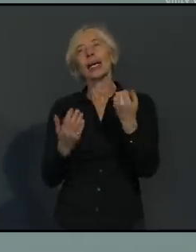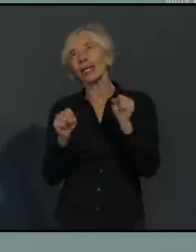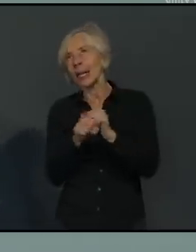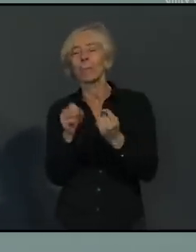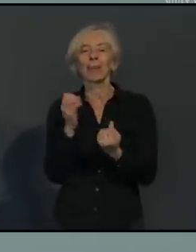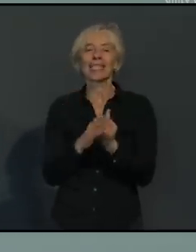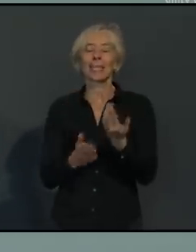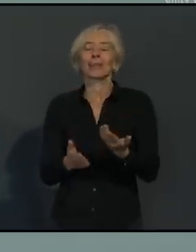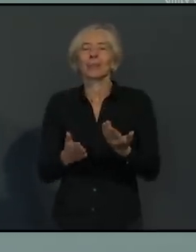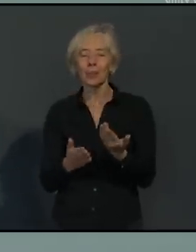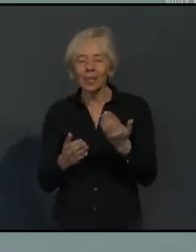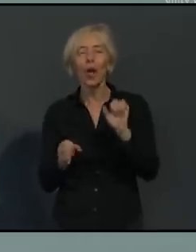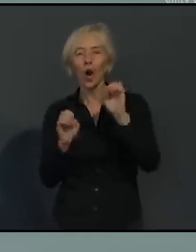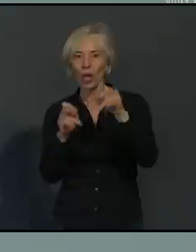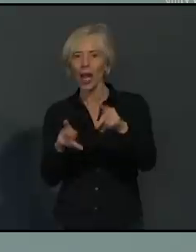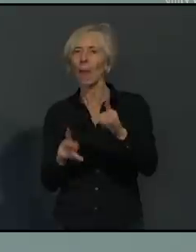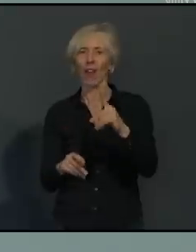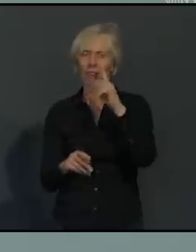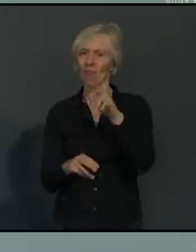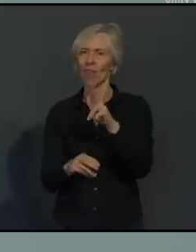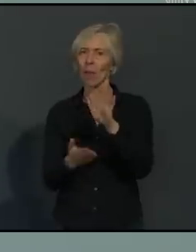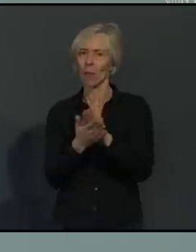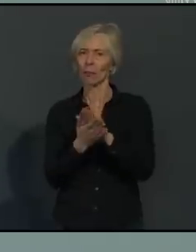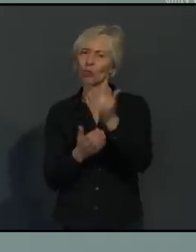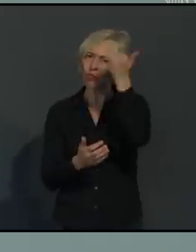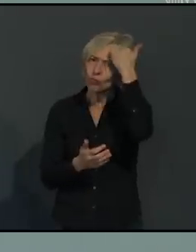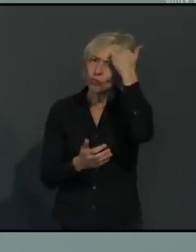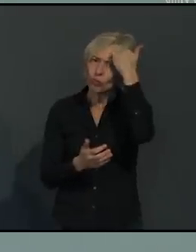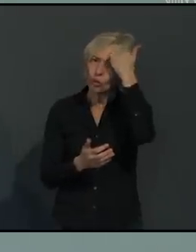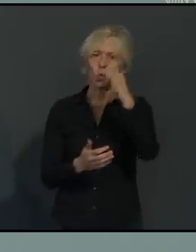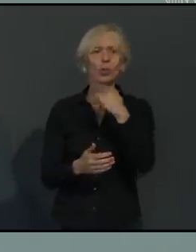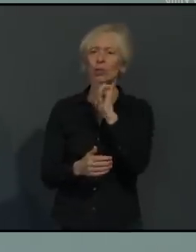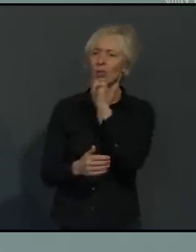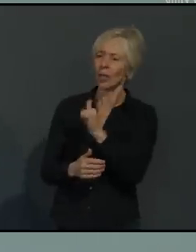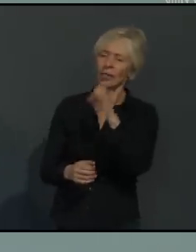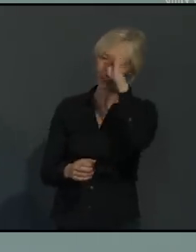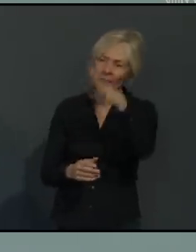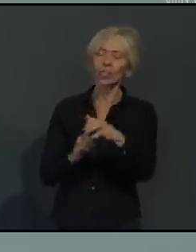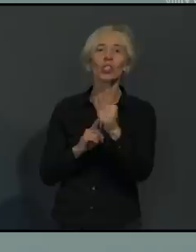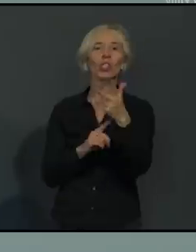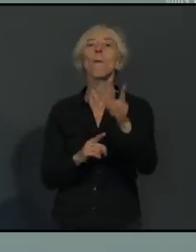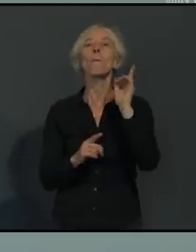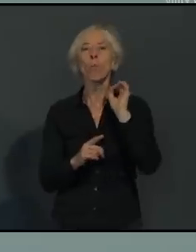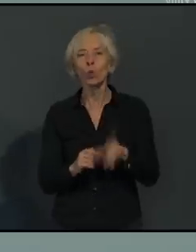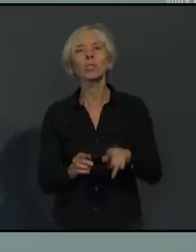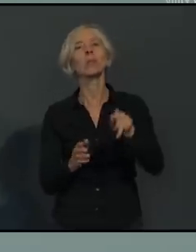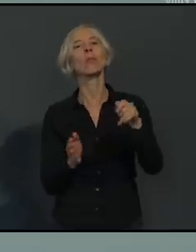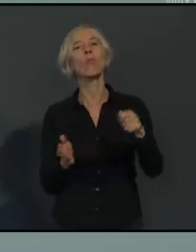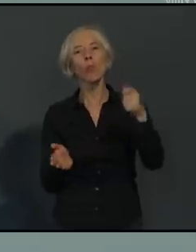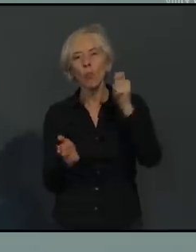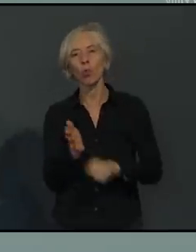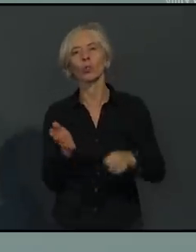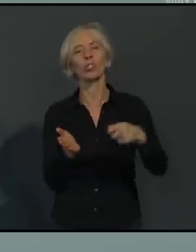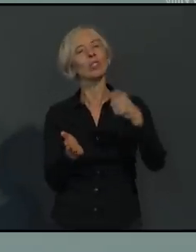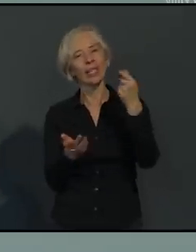und bei Unbelehrbarkeit. Muss Fehlverhalten konsequente Folge haben, muss Verwarnung zur Anzeige gebracht